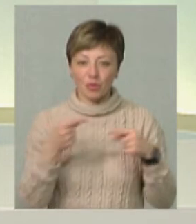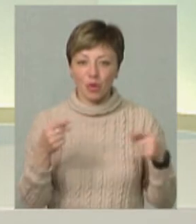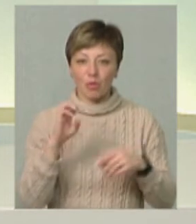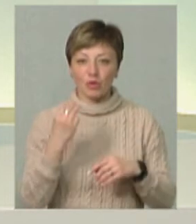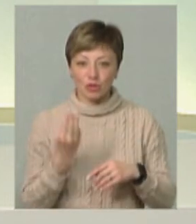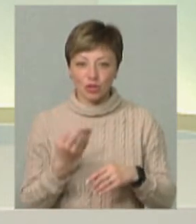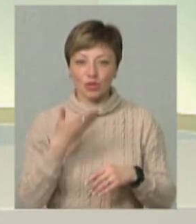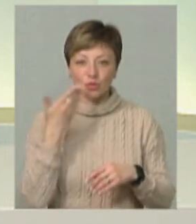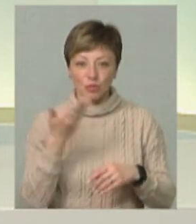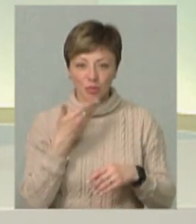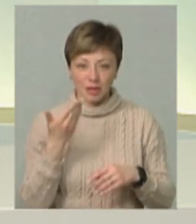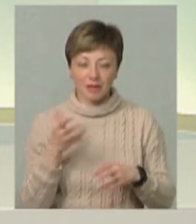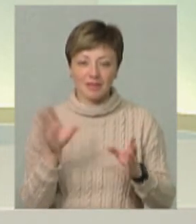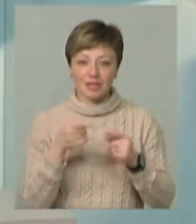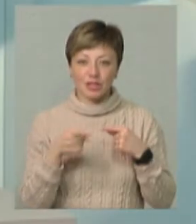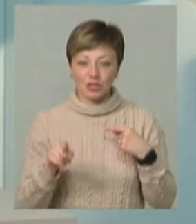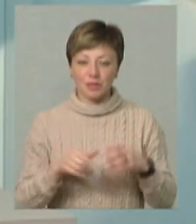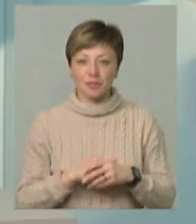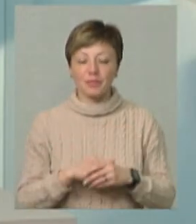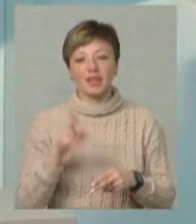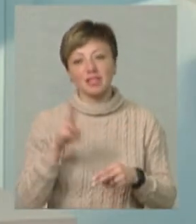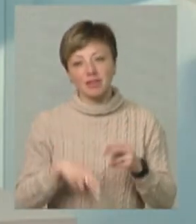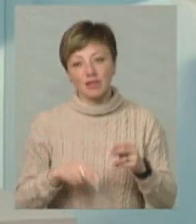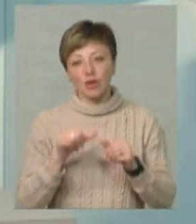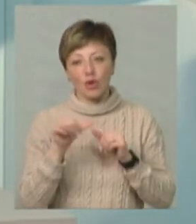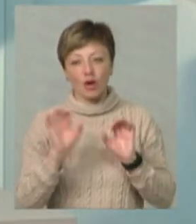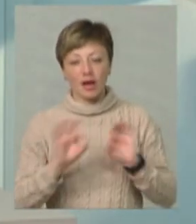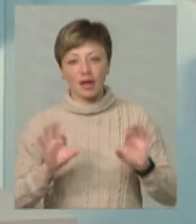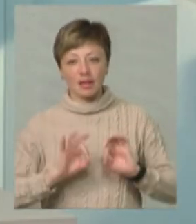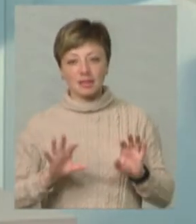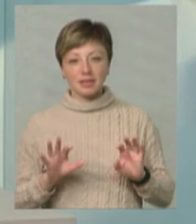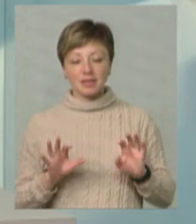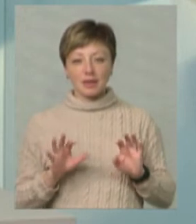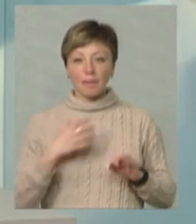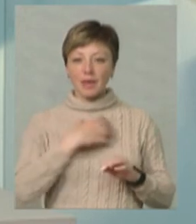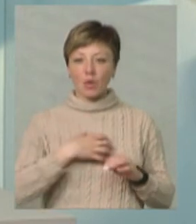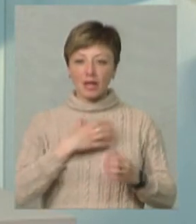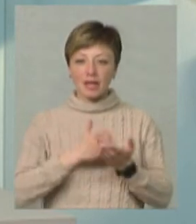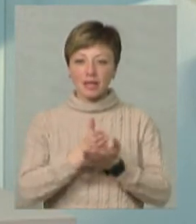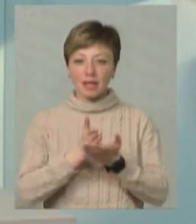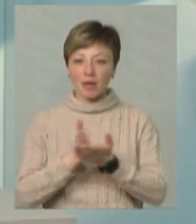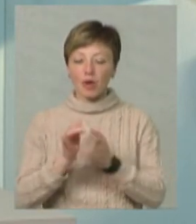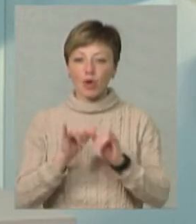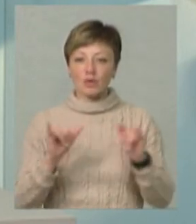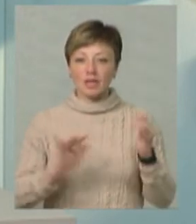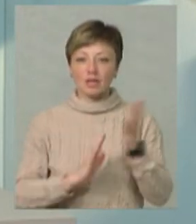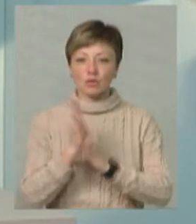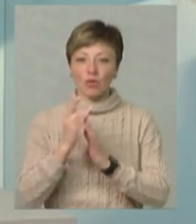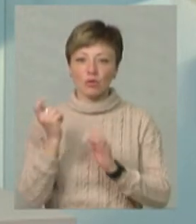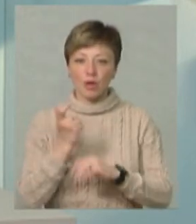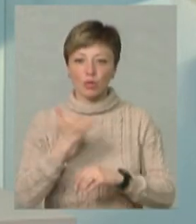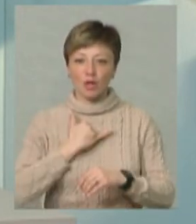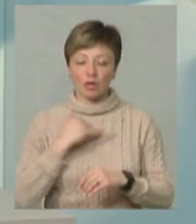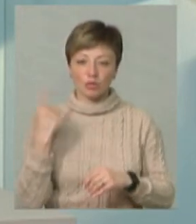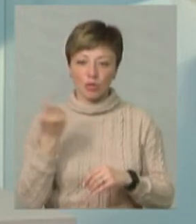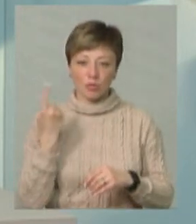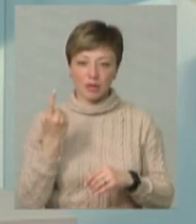бурщі, супи і все інше. На завершення ще окреслить, будь ласка, такі пріоритетні напрямки розвитку лісового господарства в нашому